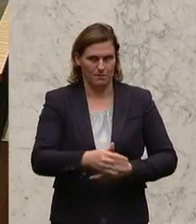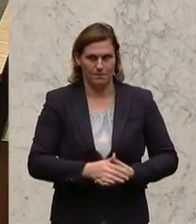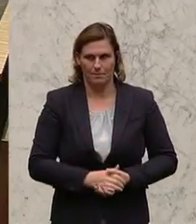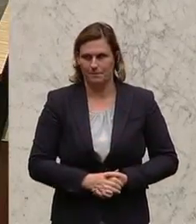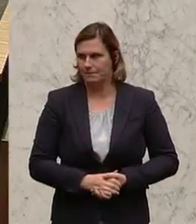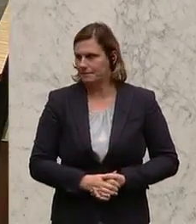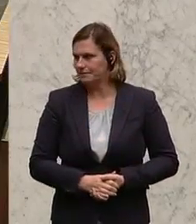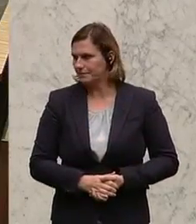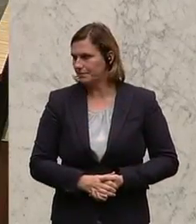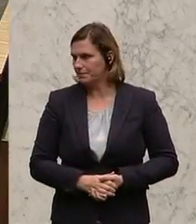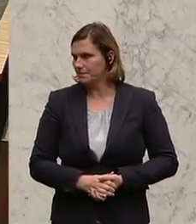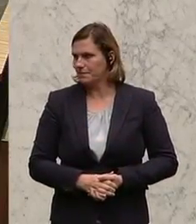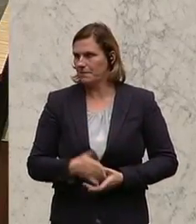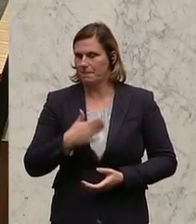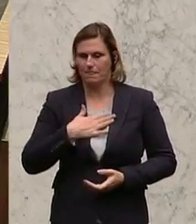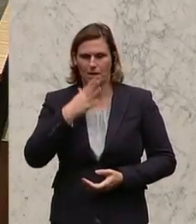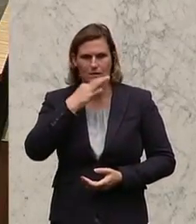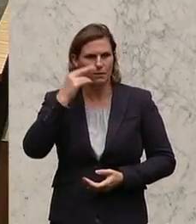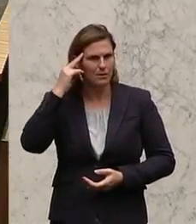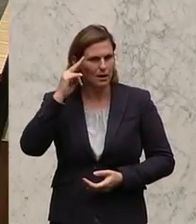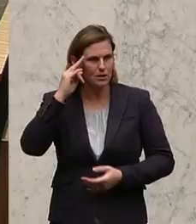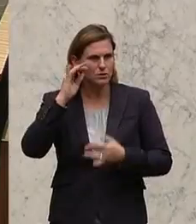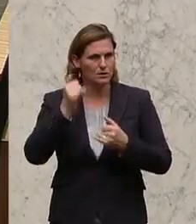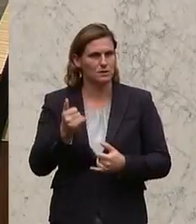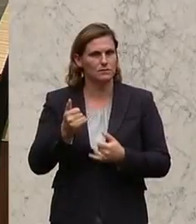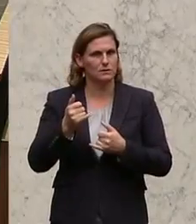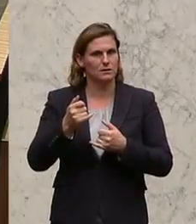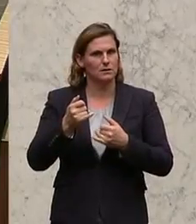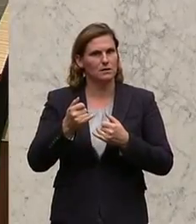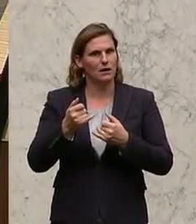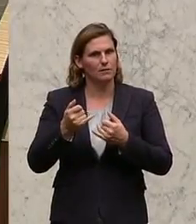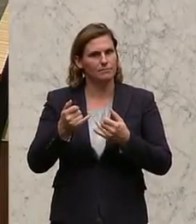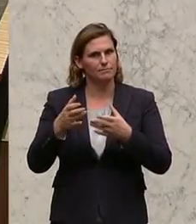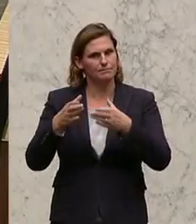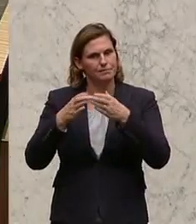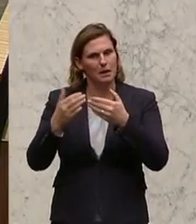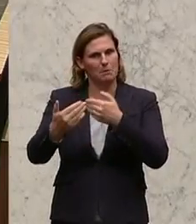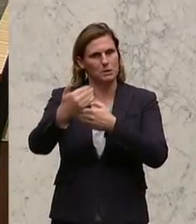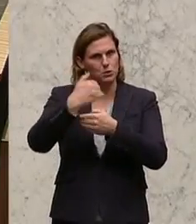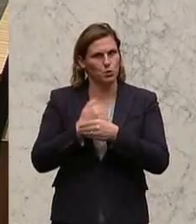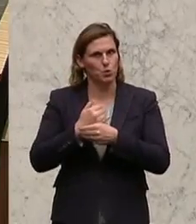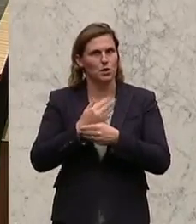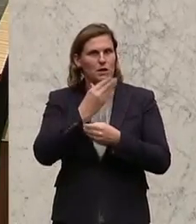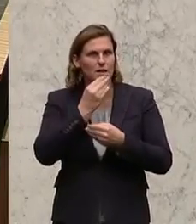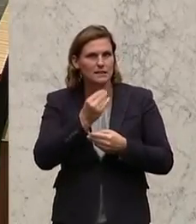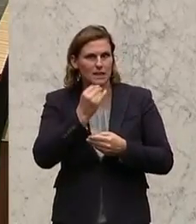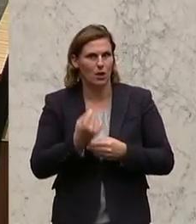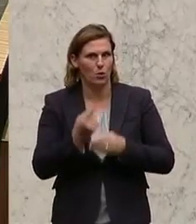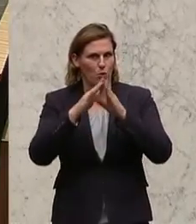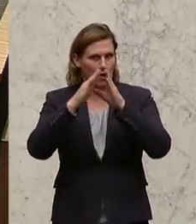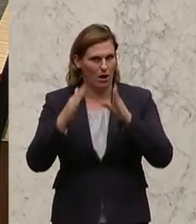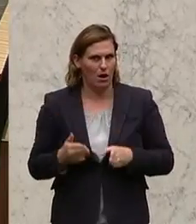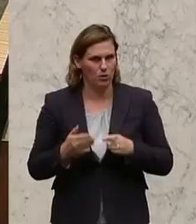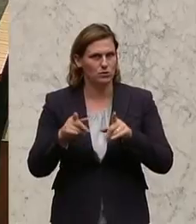Trotz Kriminalitätsrückgang steige das subjektive Unsicherheitsgefühl, hebt Friedrich Ofenauer von der ÖVP hervor. Um dem zu